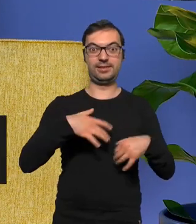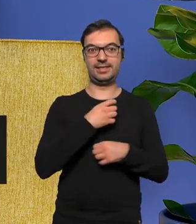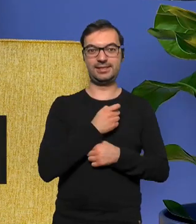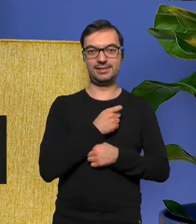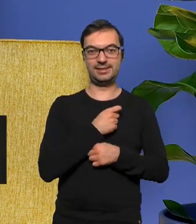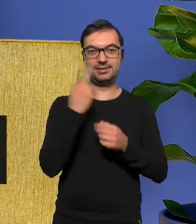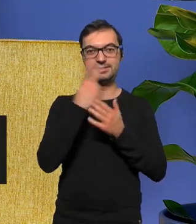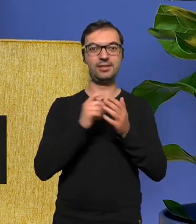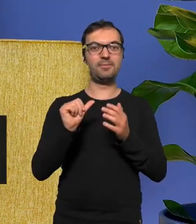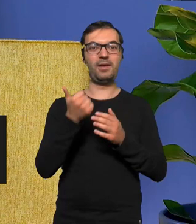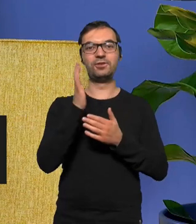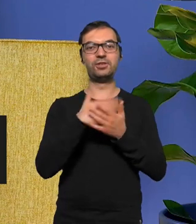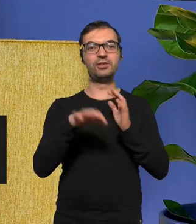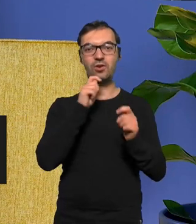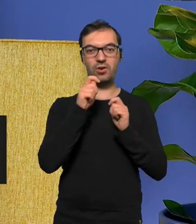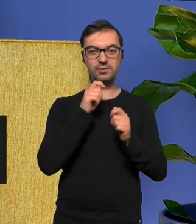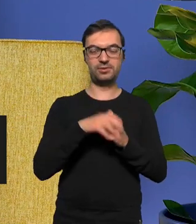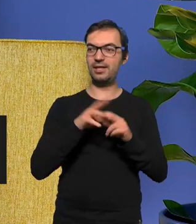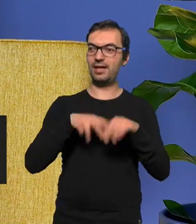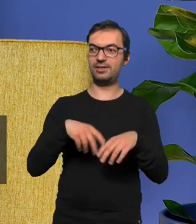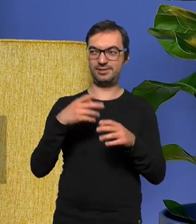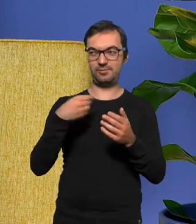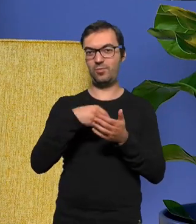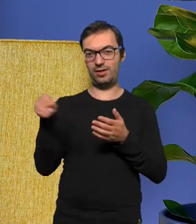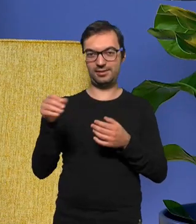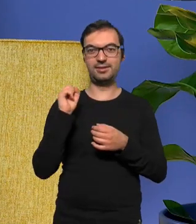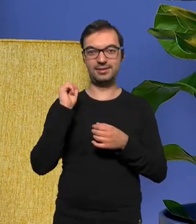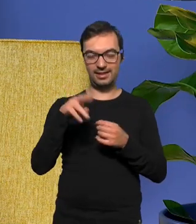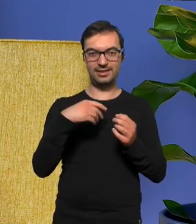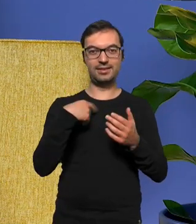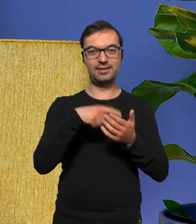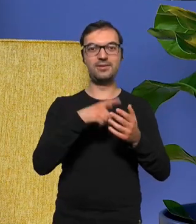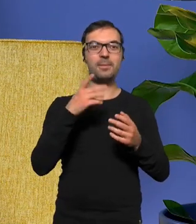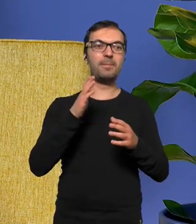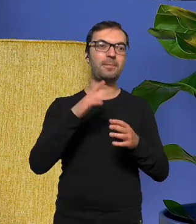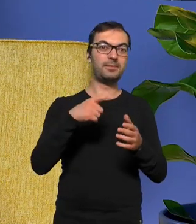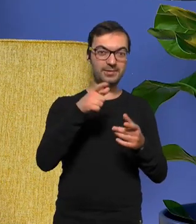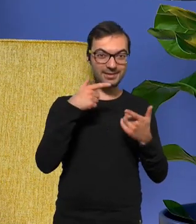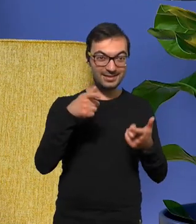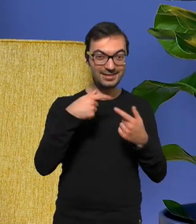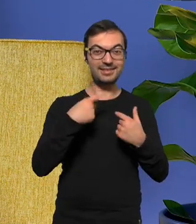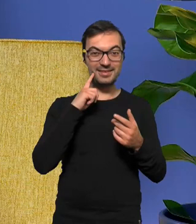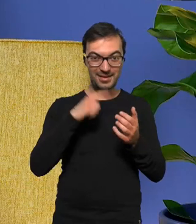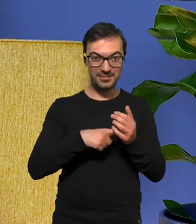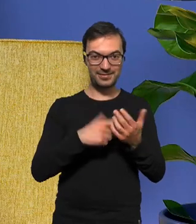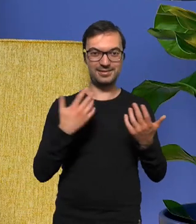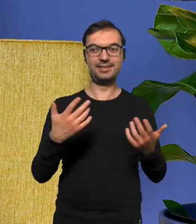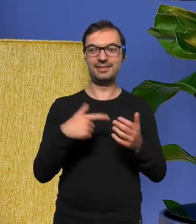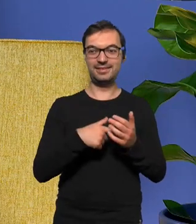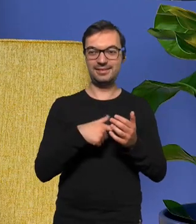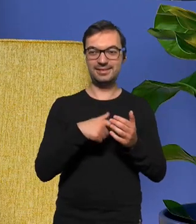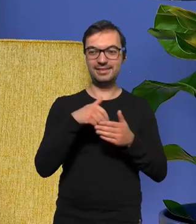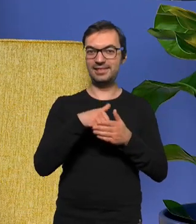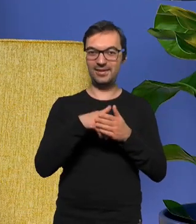pierwszą część jego wypowiedzi bo reszta była płatna tak dokładnie, mówi sobie Bartek, ty? naprawdę? takie,